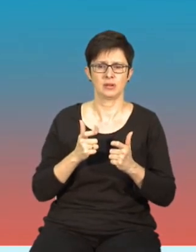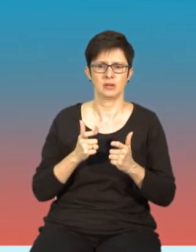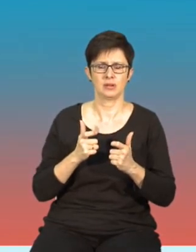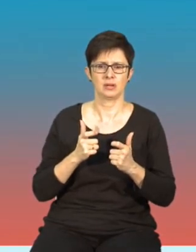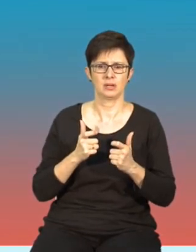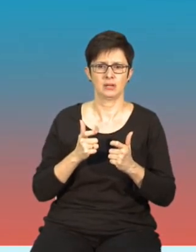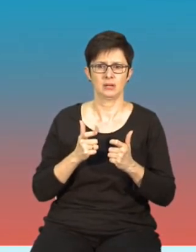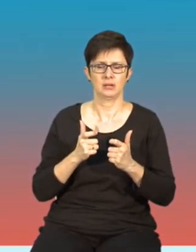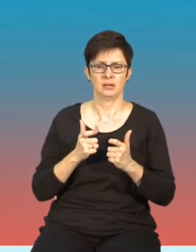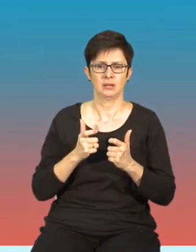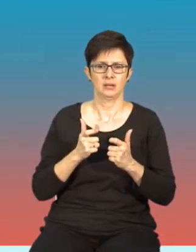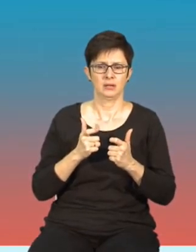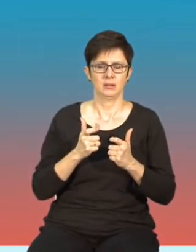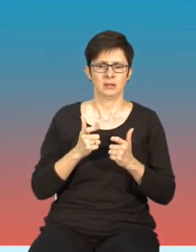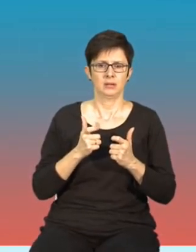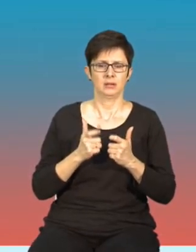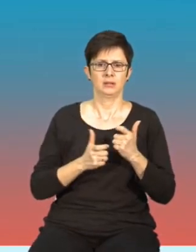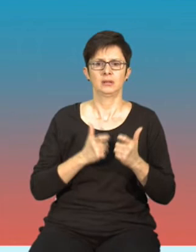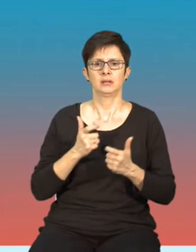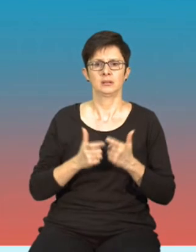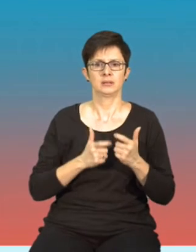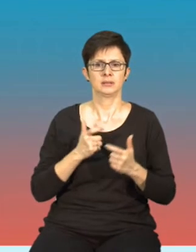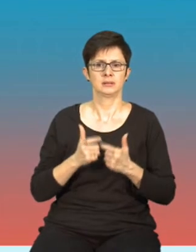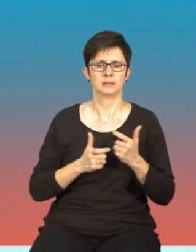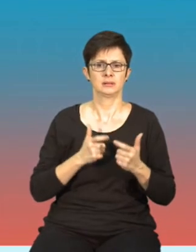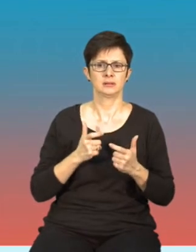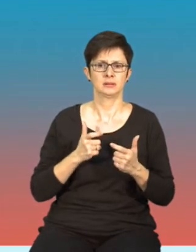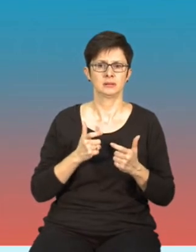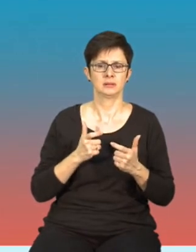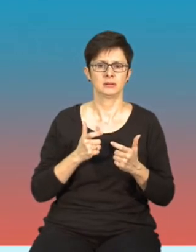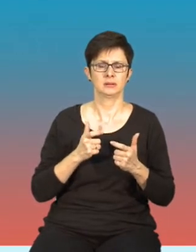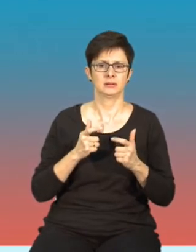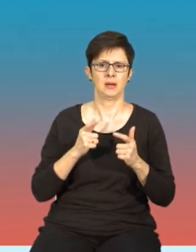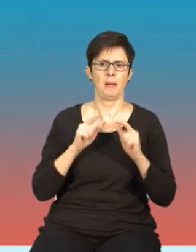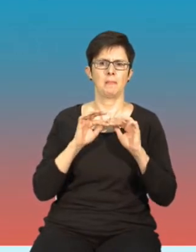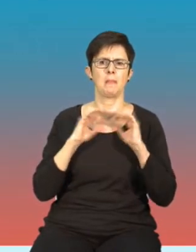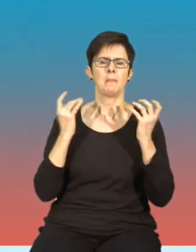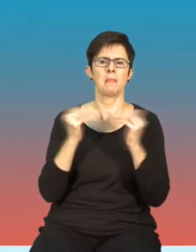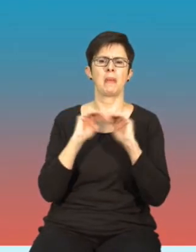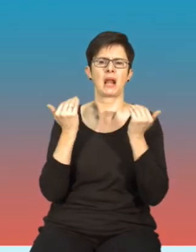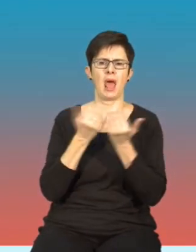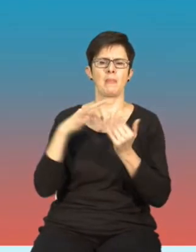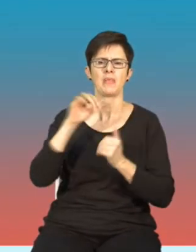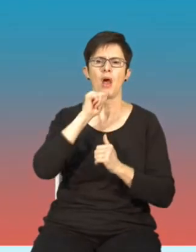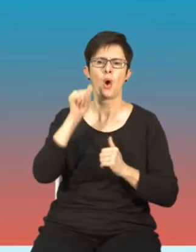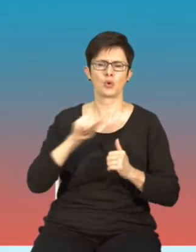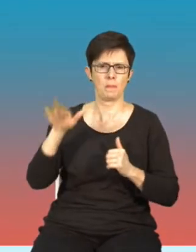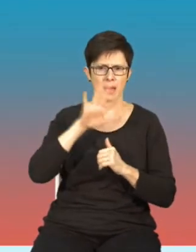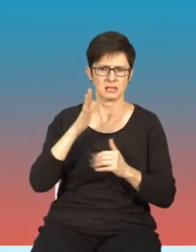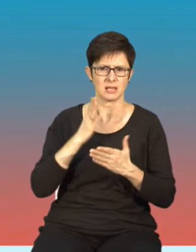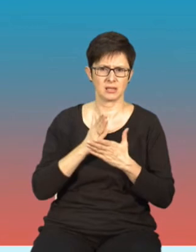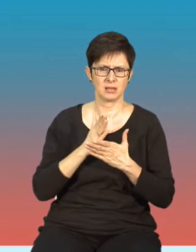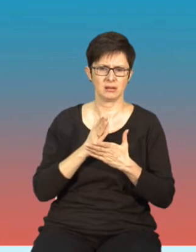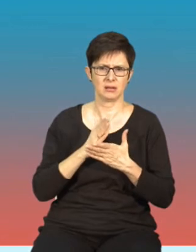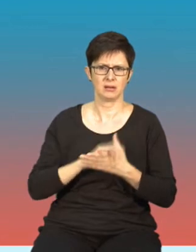prowadzonych prac Parlamentu Europejskiego i tutaj mówimy o